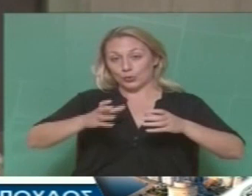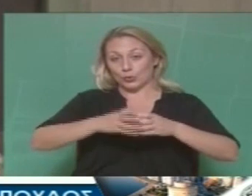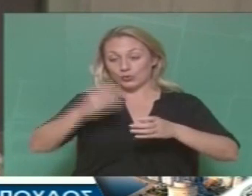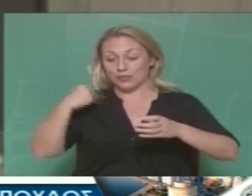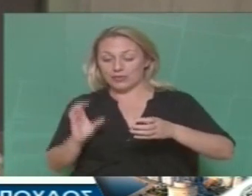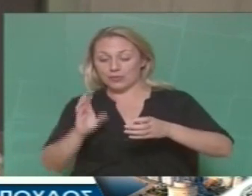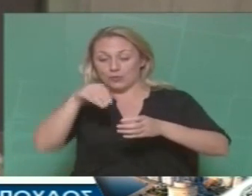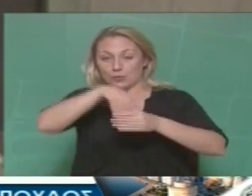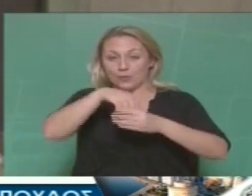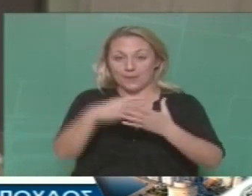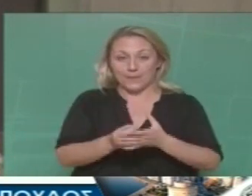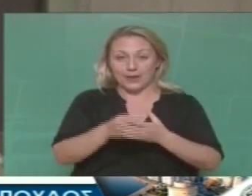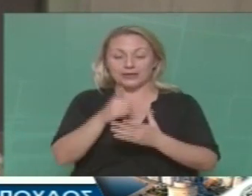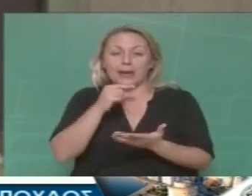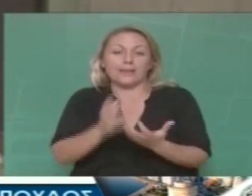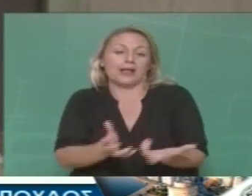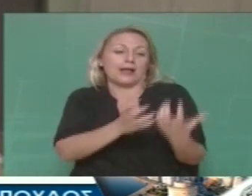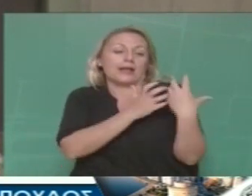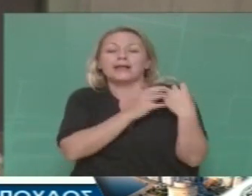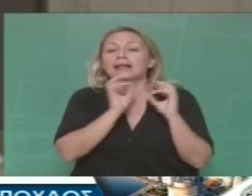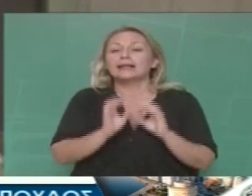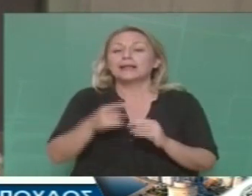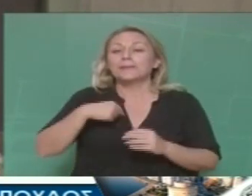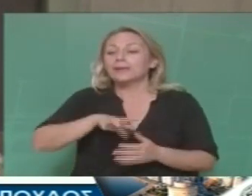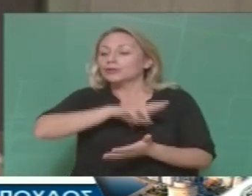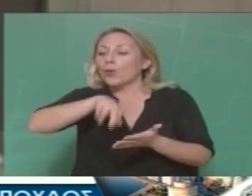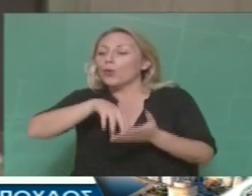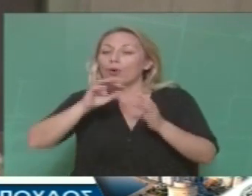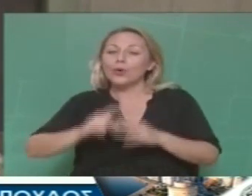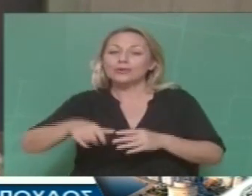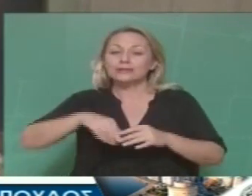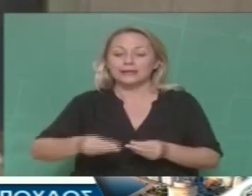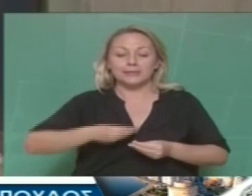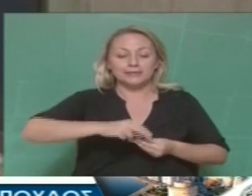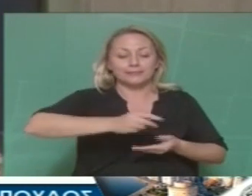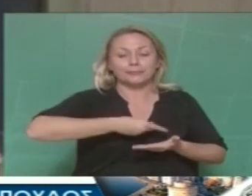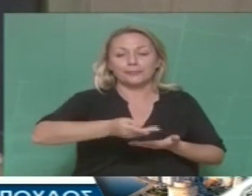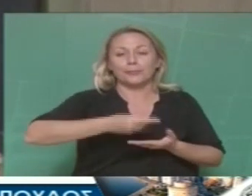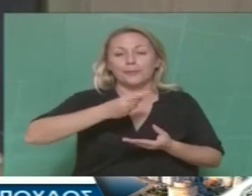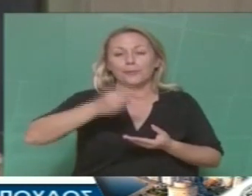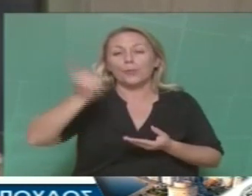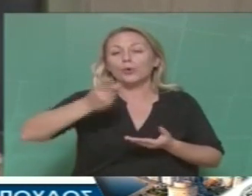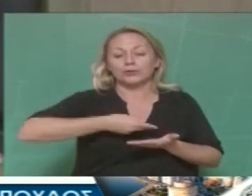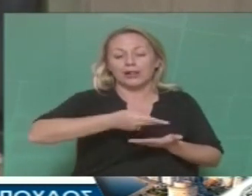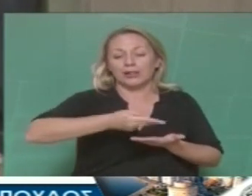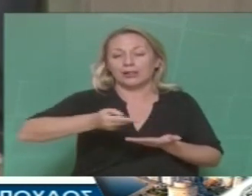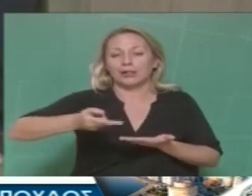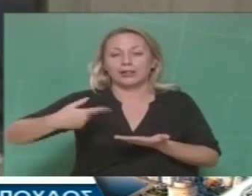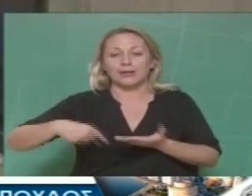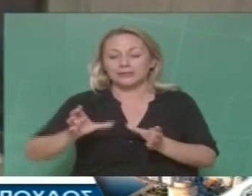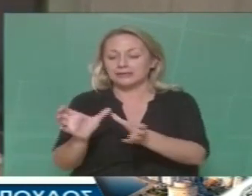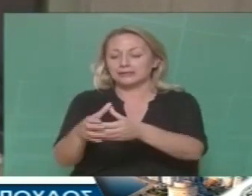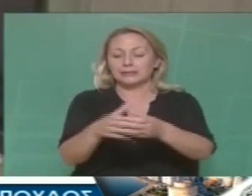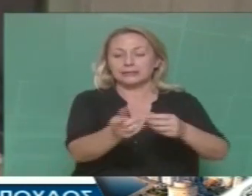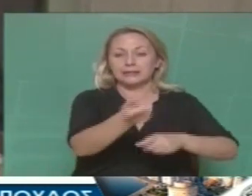απλώς σας αναθέτει την αρμοδιότητα να μοιράσετε το παιχνίδι, επιχειρηματικό στο επίπεδο της πόλης σας. Και πολύ περισσότερο